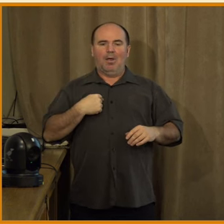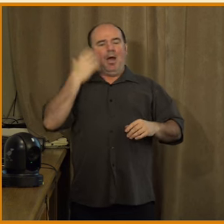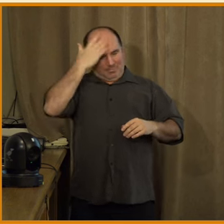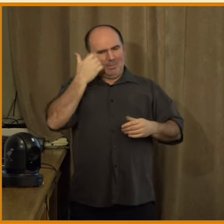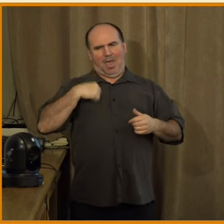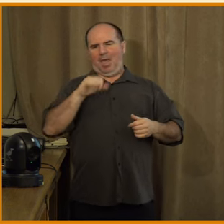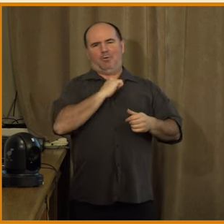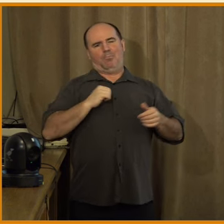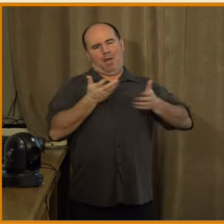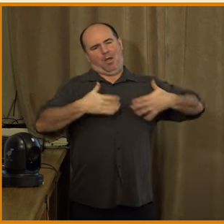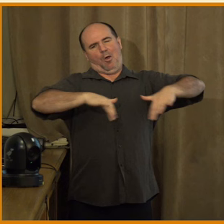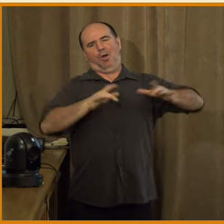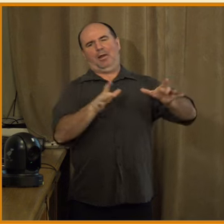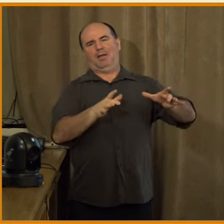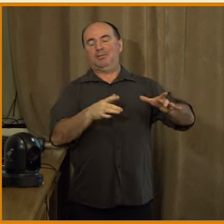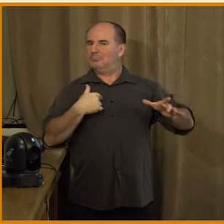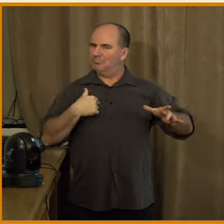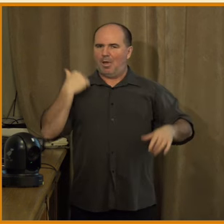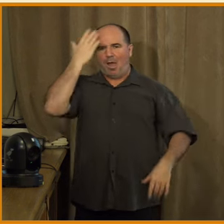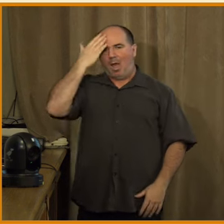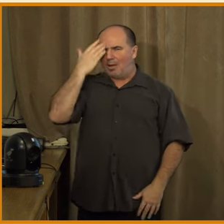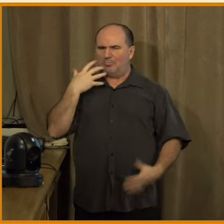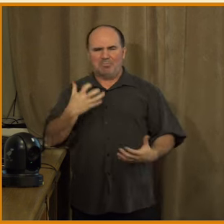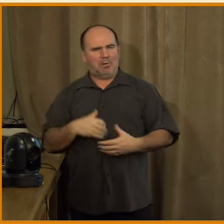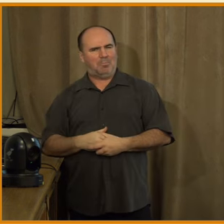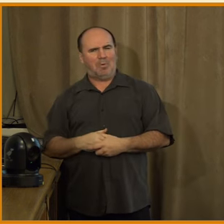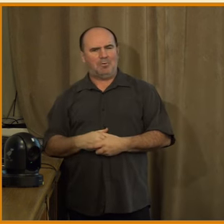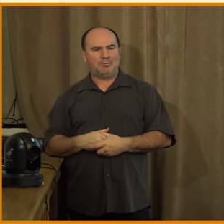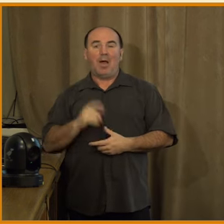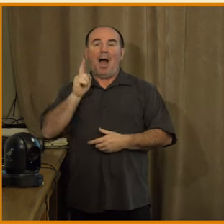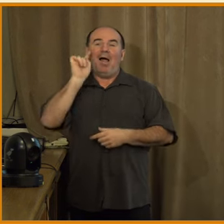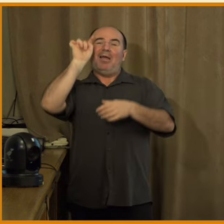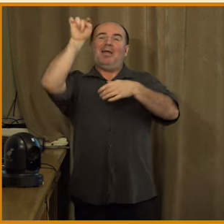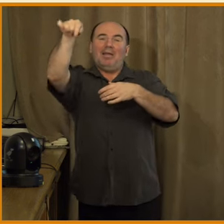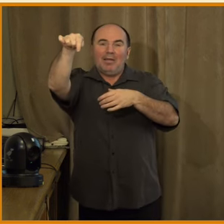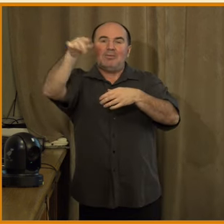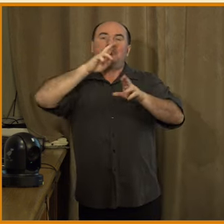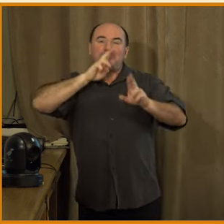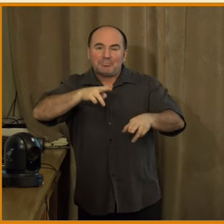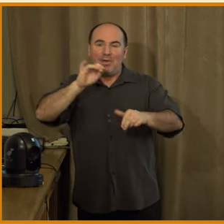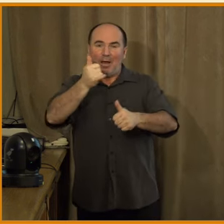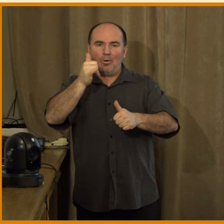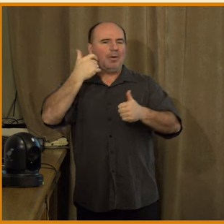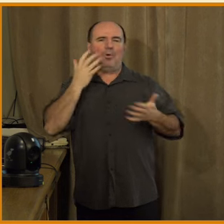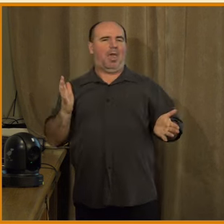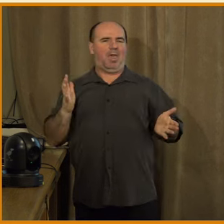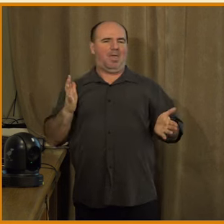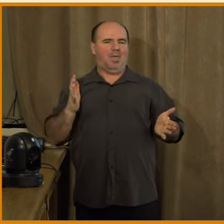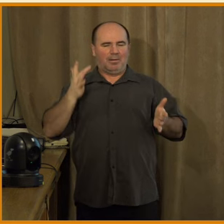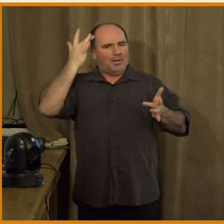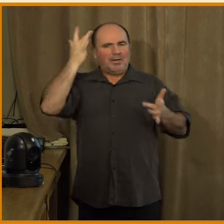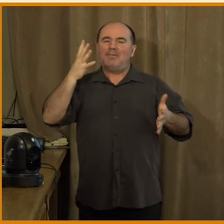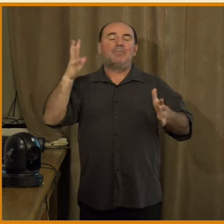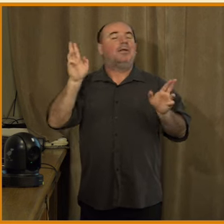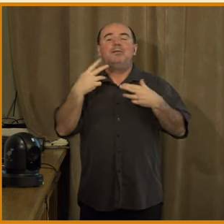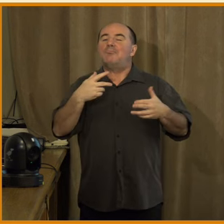nám to může připadat jako blbost, ale zároveň Vladimíru Putinovi někdo do hlavy úplně nevidí a není to něco, co empiricky můžeme mi ukázat na to, proč to